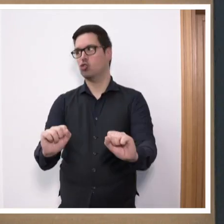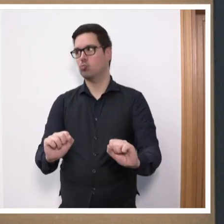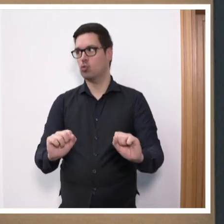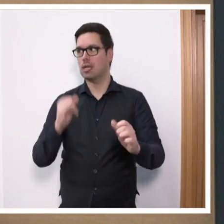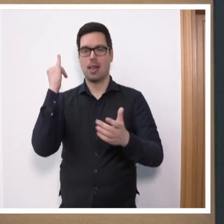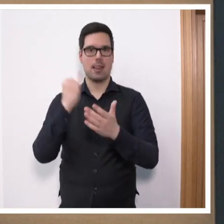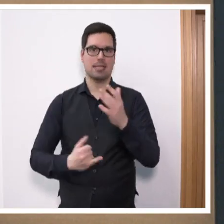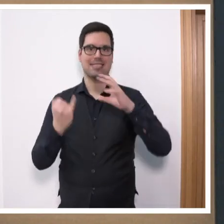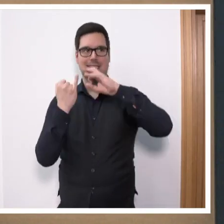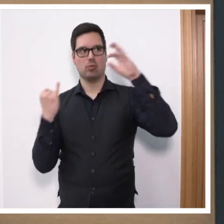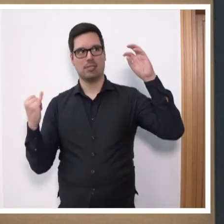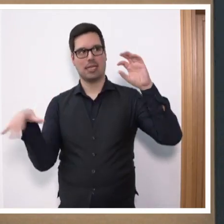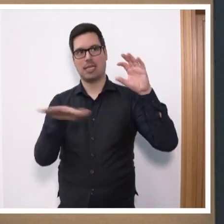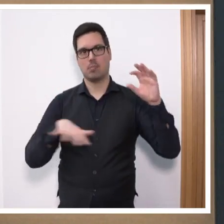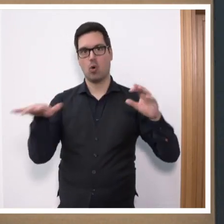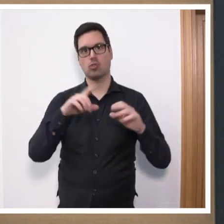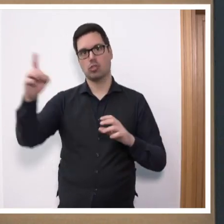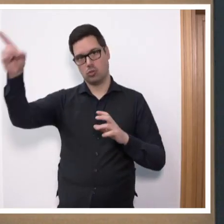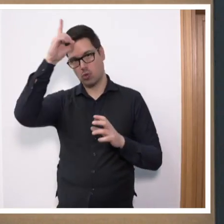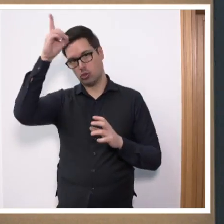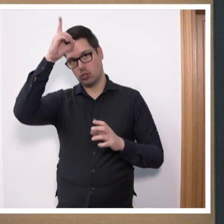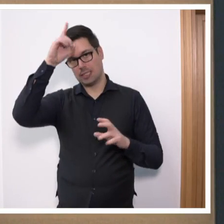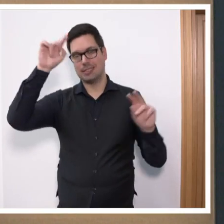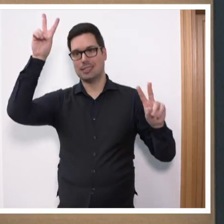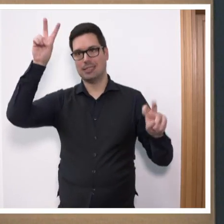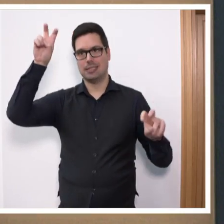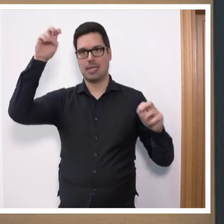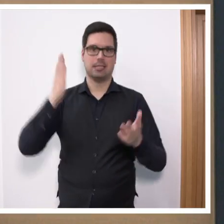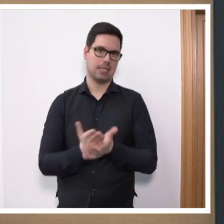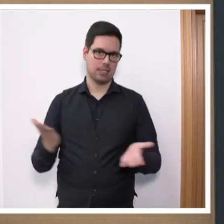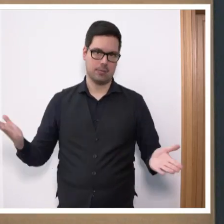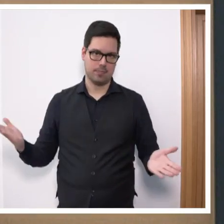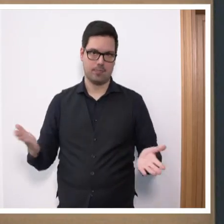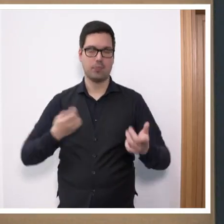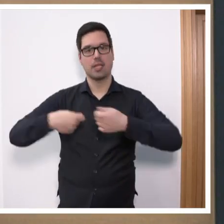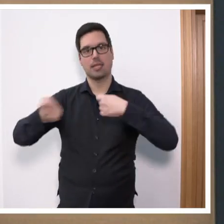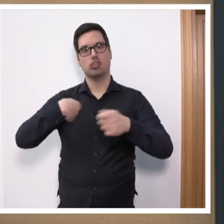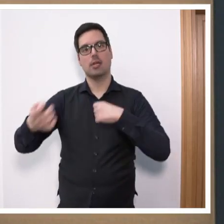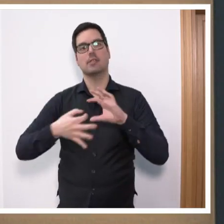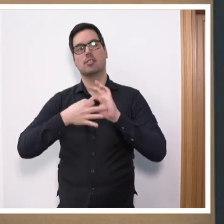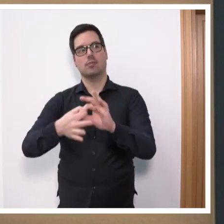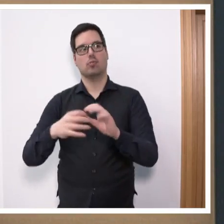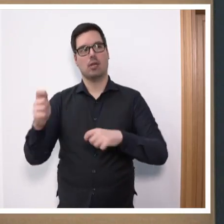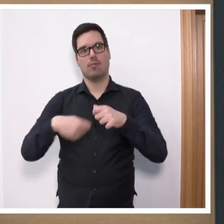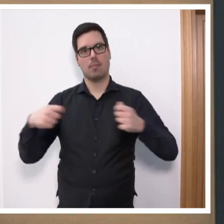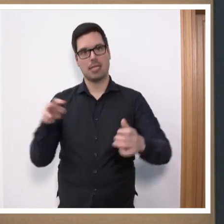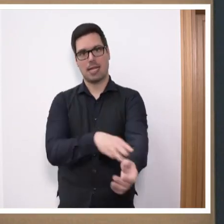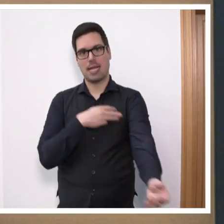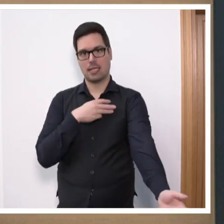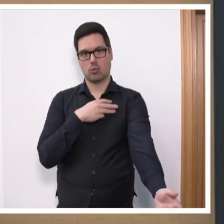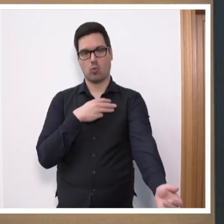resilienten Industriebranche Deutschlands. Zitat Ende. Und der Geschäftsführer, der Hauptgeschäftsführer des Verbandes der Elektro- und